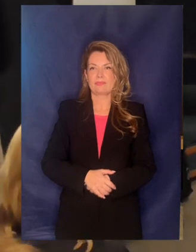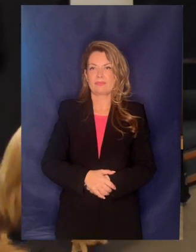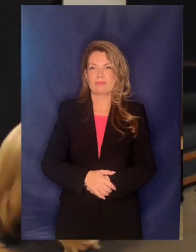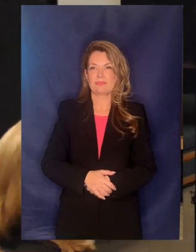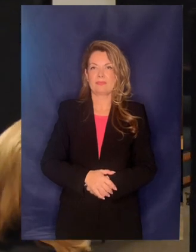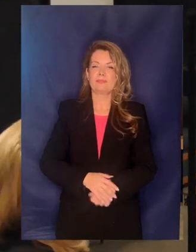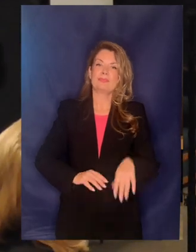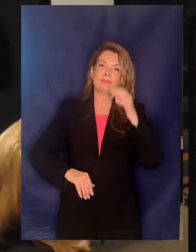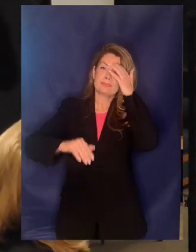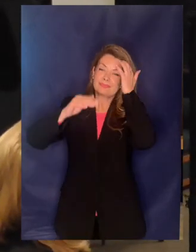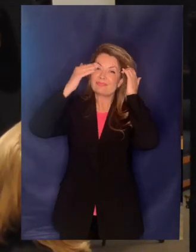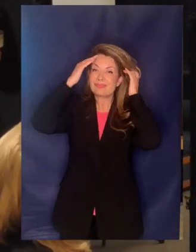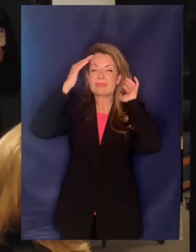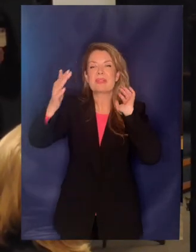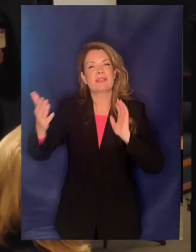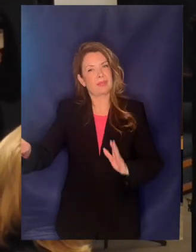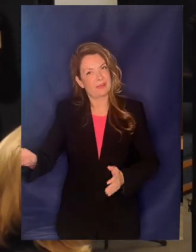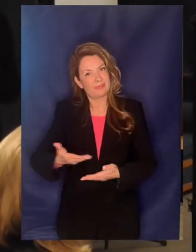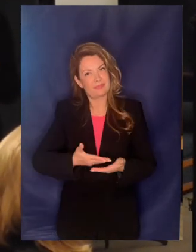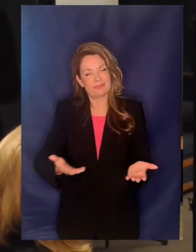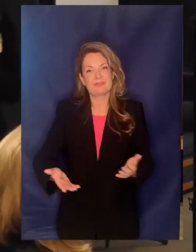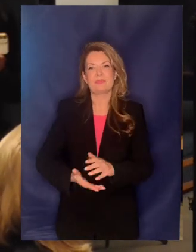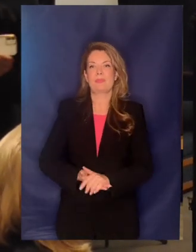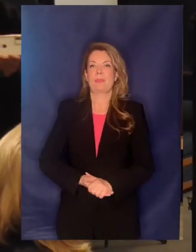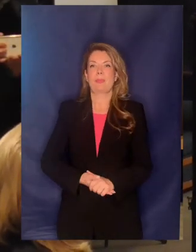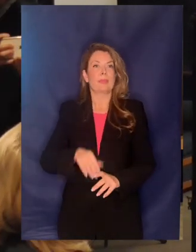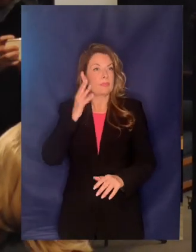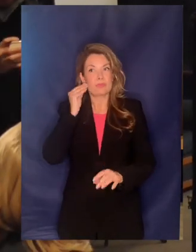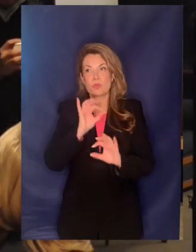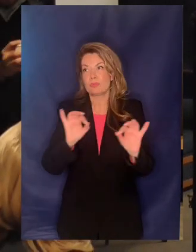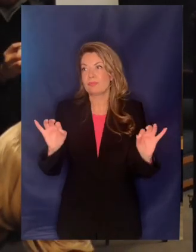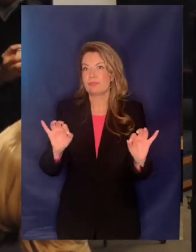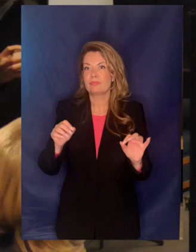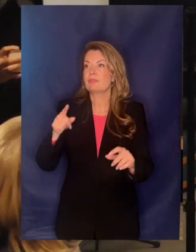Να σας καλυσπερήσω Ακούγω μέρα